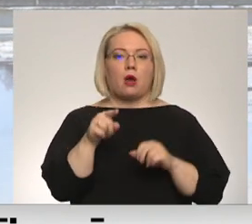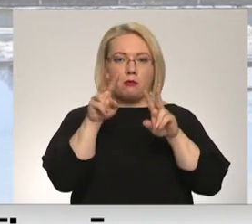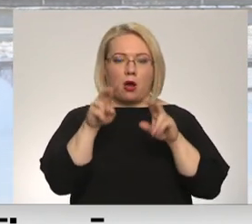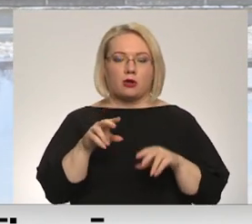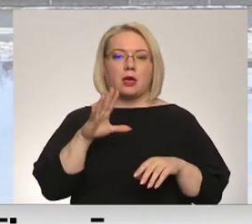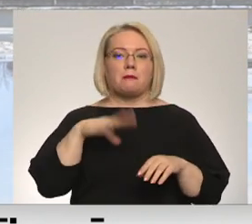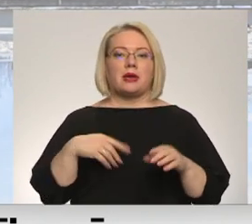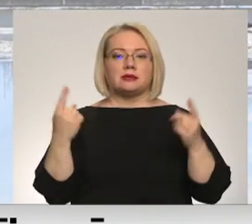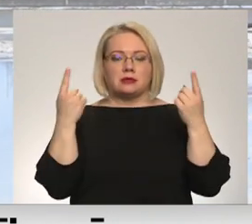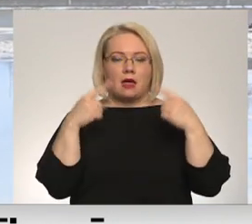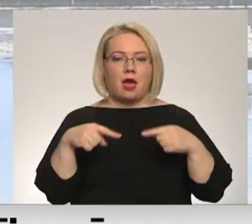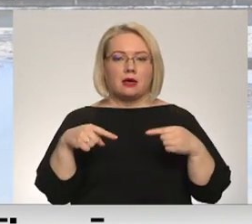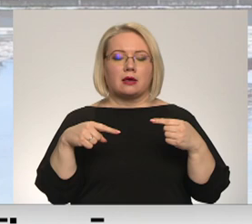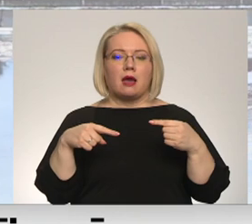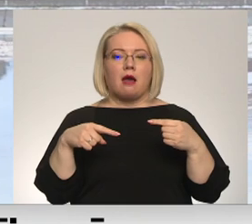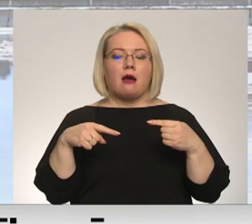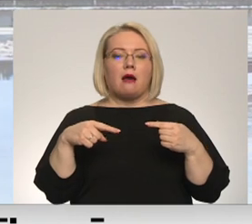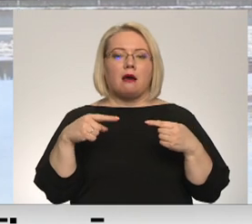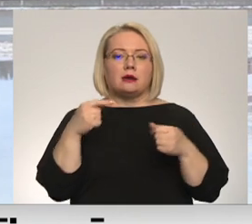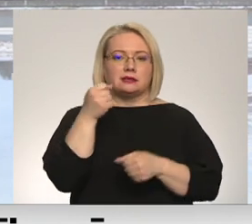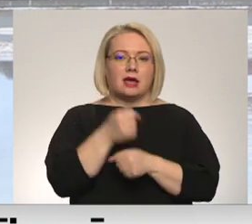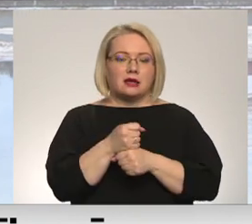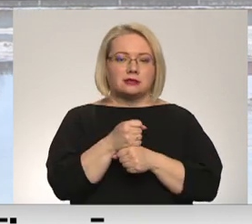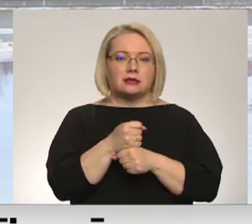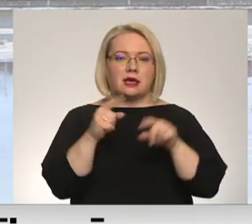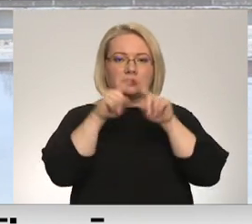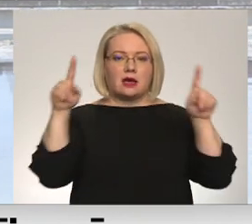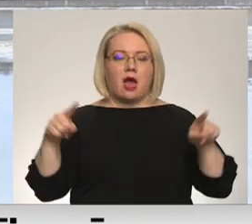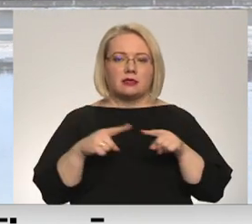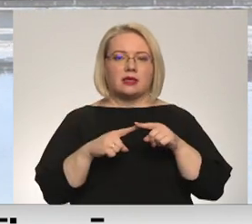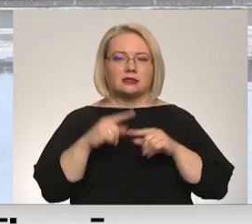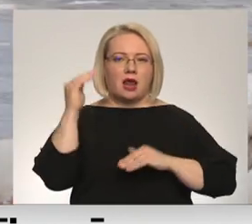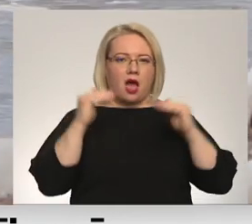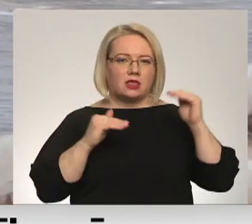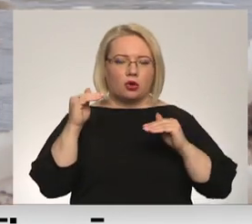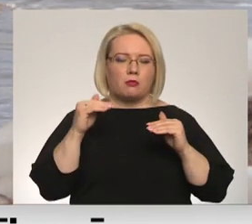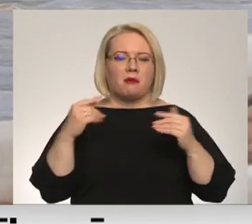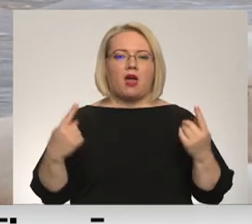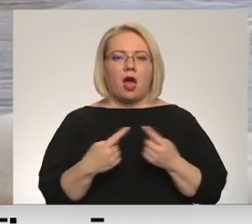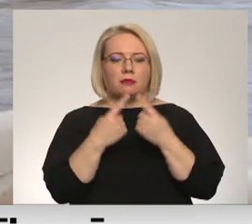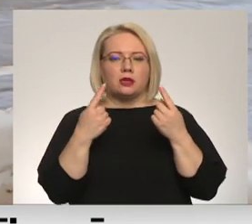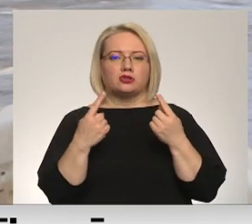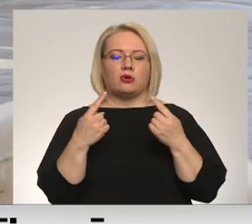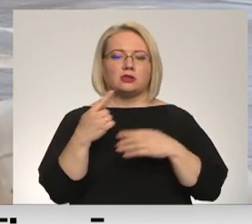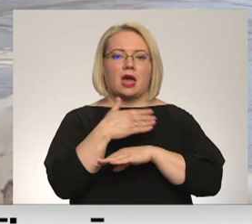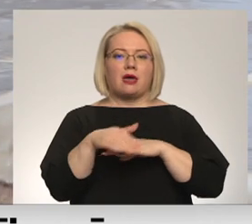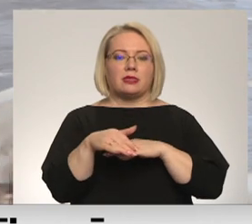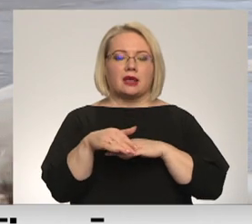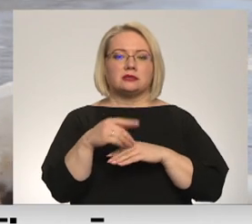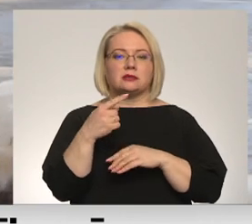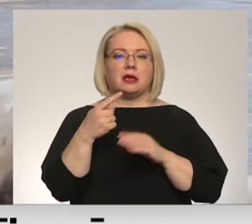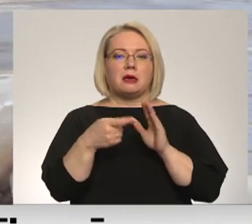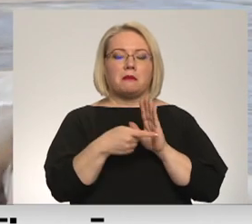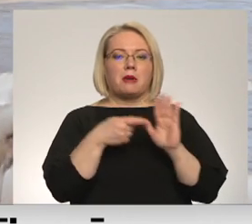meteoroloģiskās stacijas kārtas rādījumiem vai atbilstoši pēc adresas pieprasotu